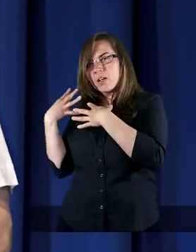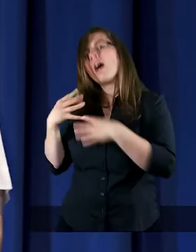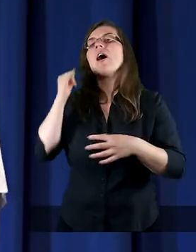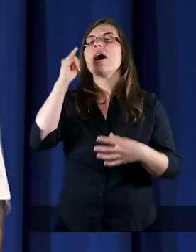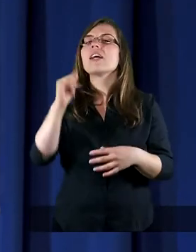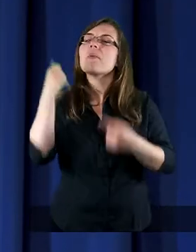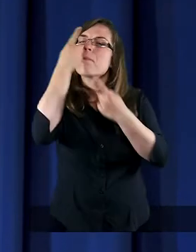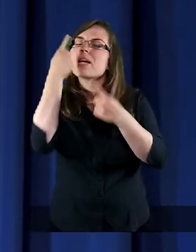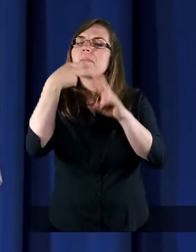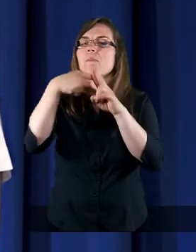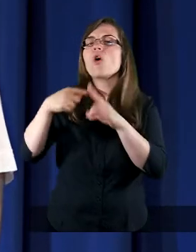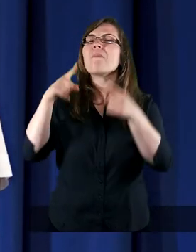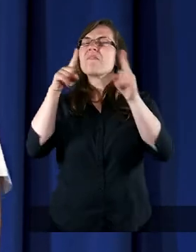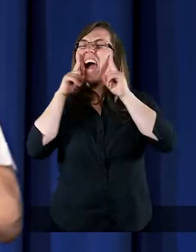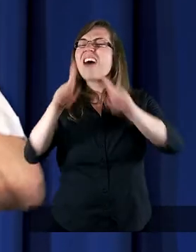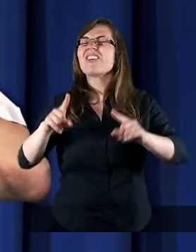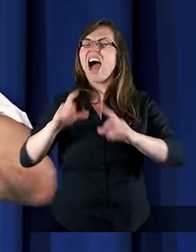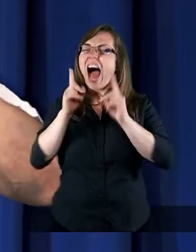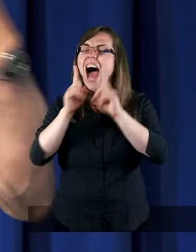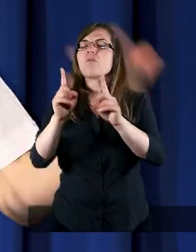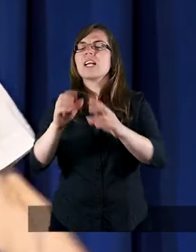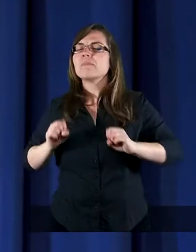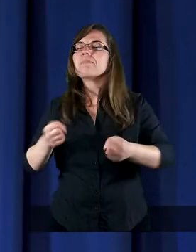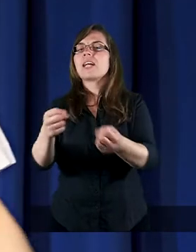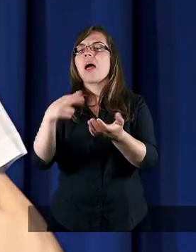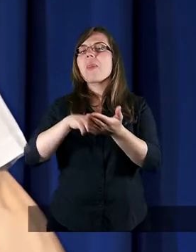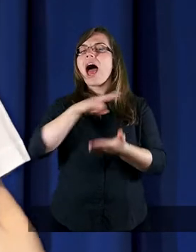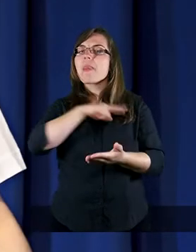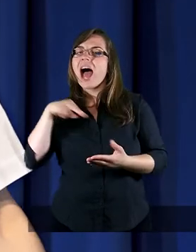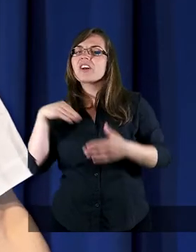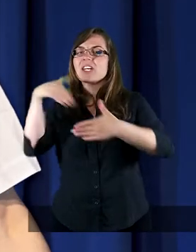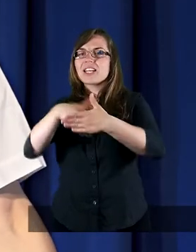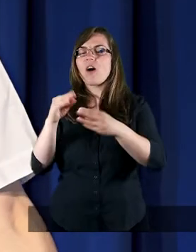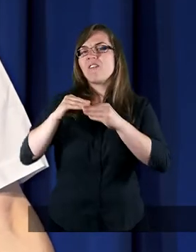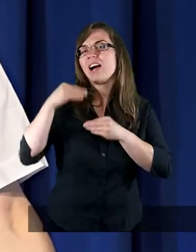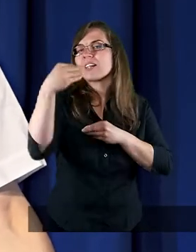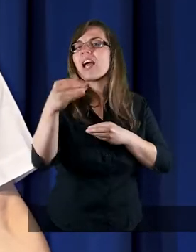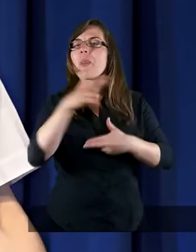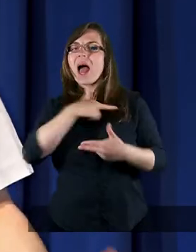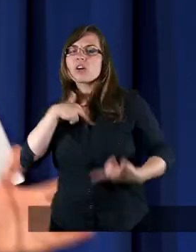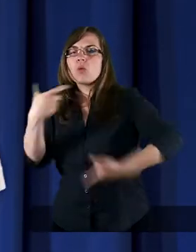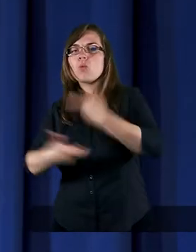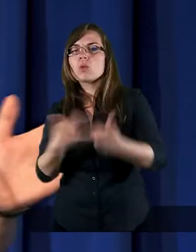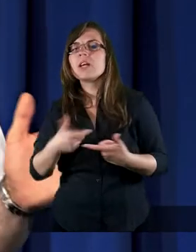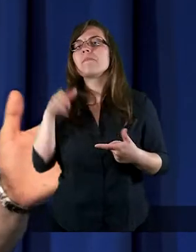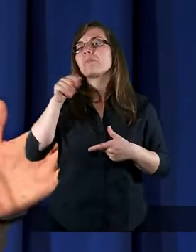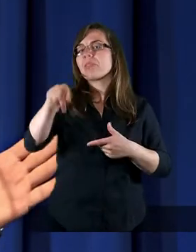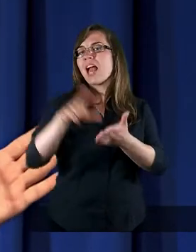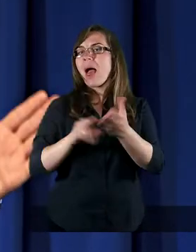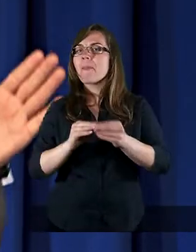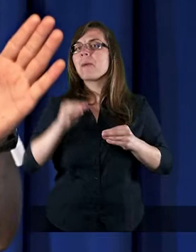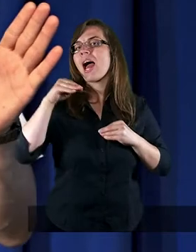A jeśli to jest prawdziwe, autentyczne, to się przełoży na nasze zachowania, właściwe uczynki. Gdy na tym